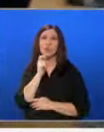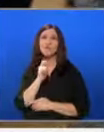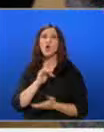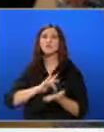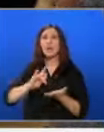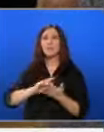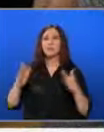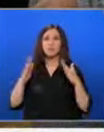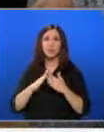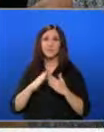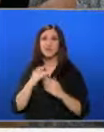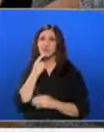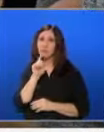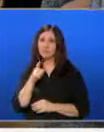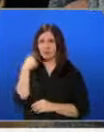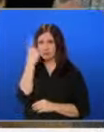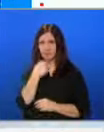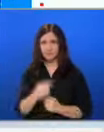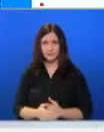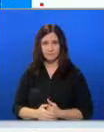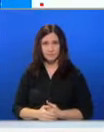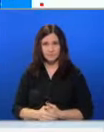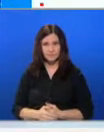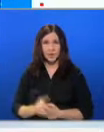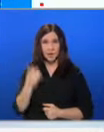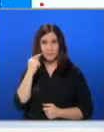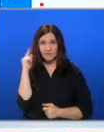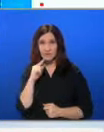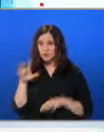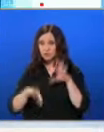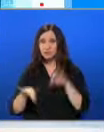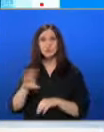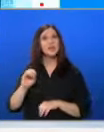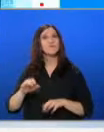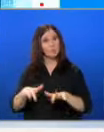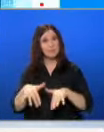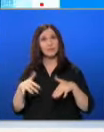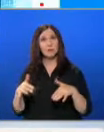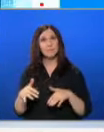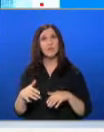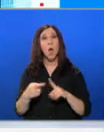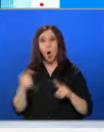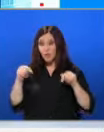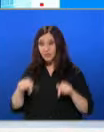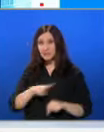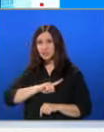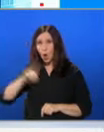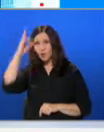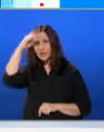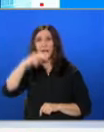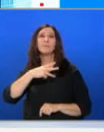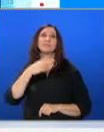таблети по домовете на анкетираните лица. Първи ден от изборите за Европейски парламент. От днес до неделя